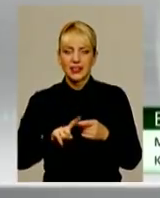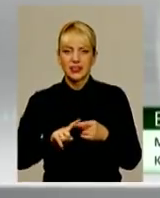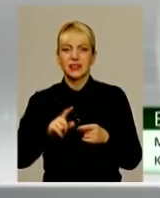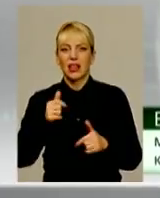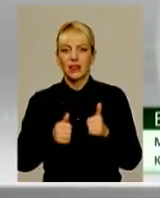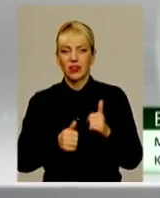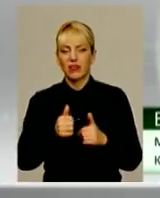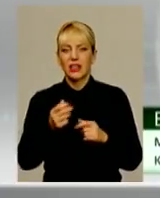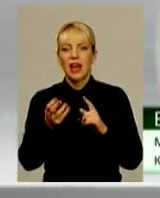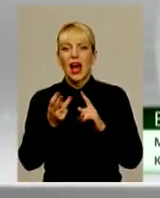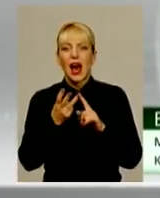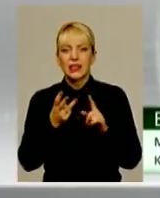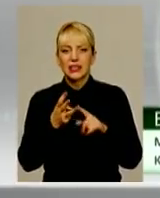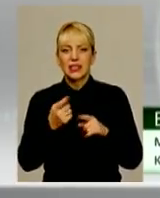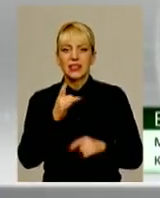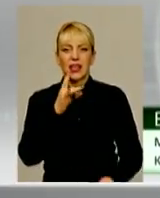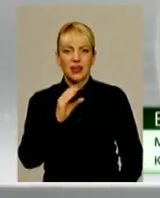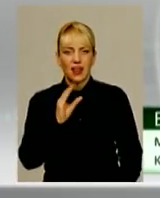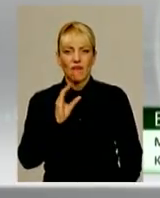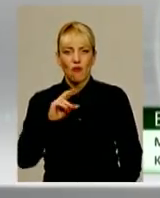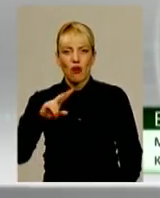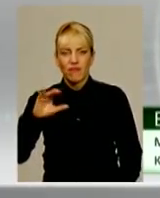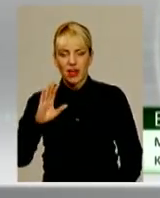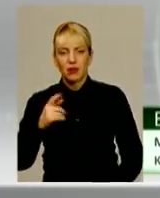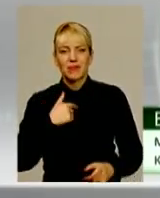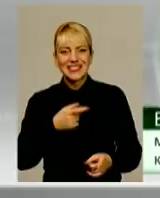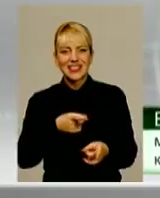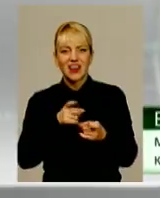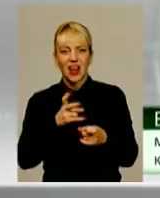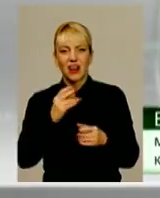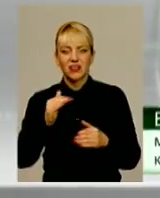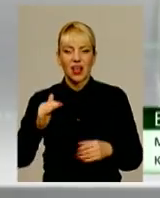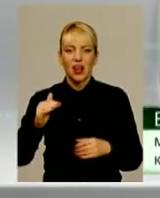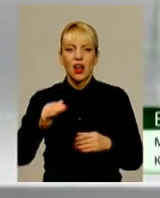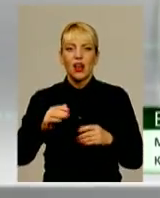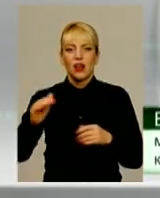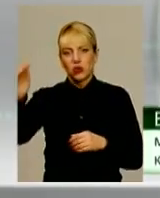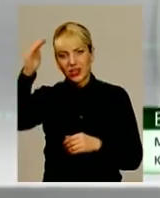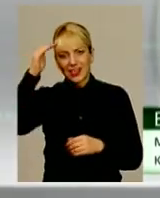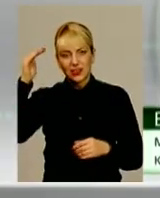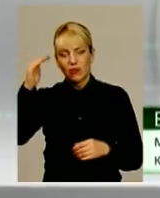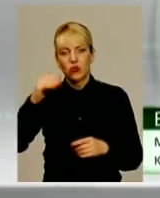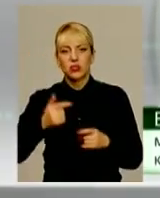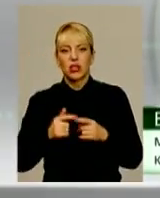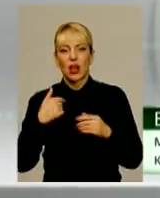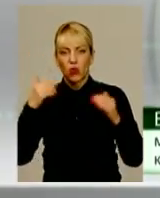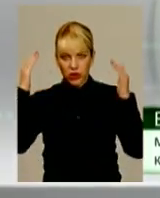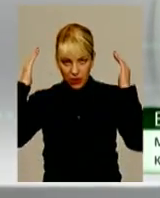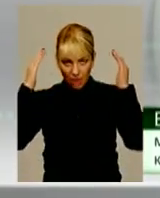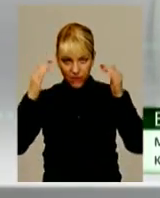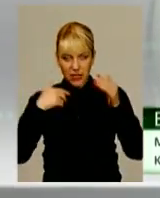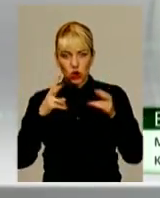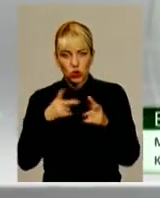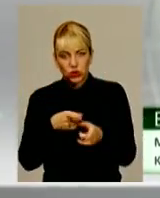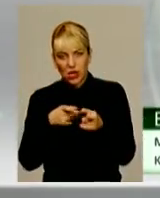це було на револьвері. Ми стріляли на відкритому віздухі, т.е. не маєте ввіду, що тільки над нами навес є, а мишені вже стоять